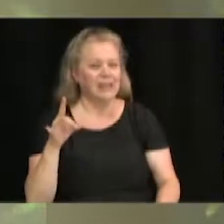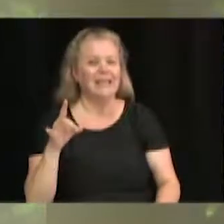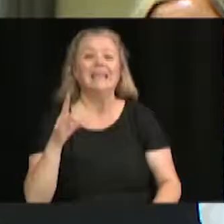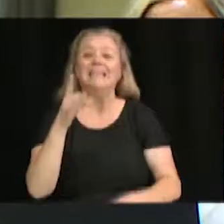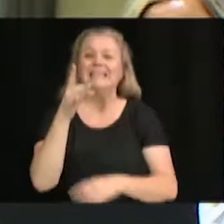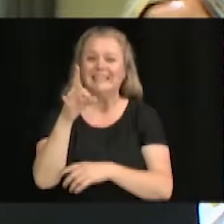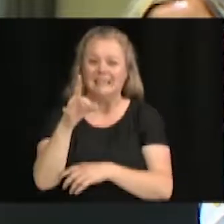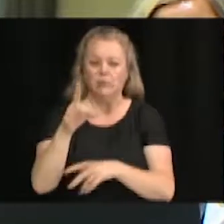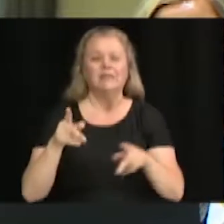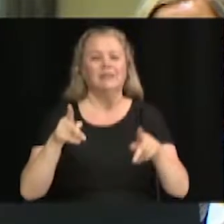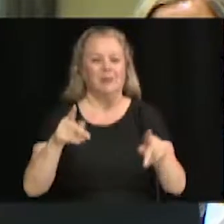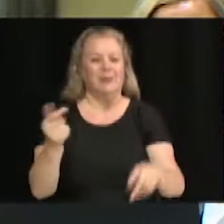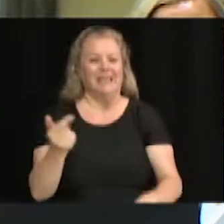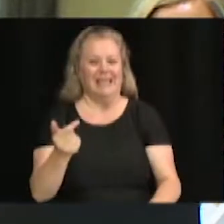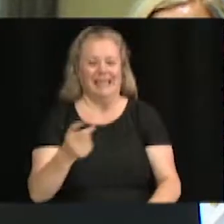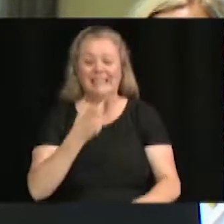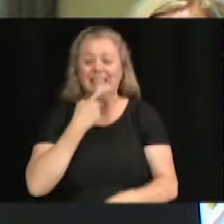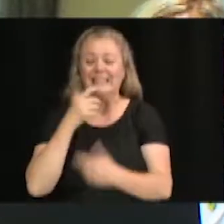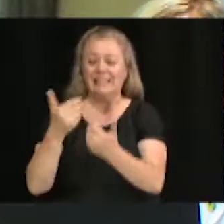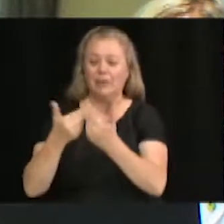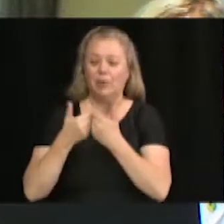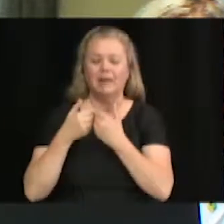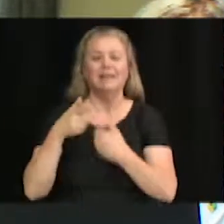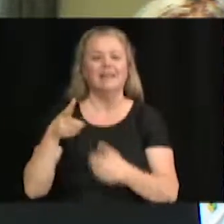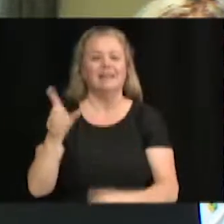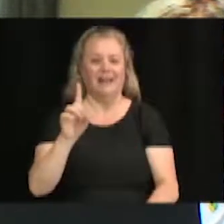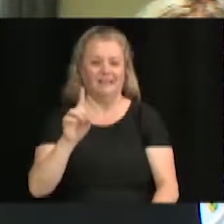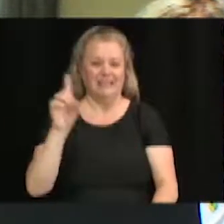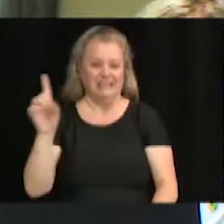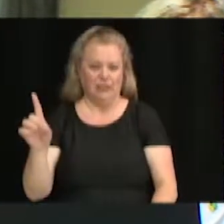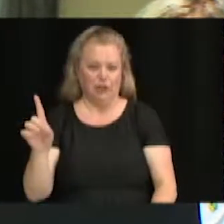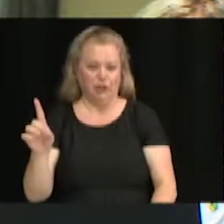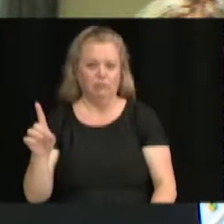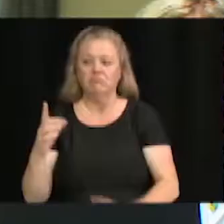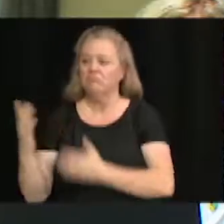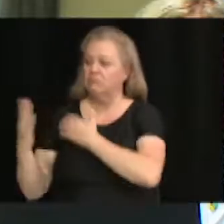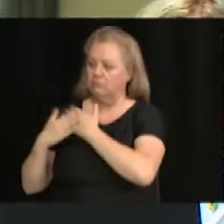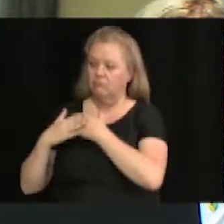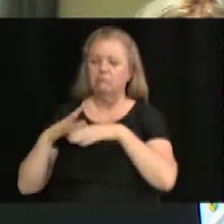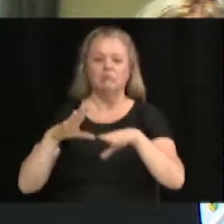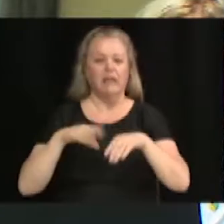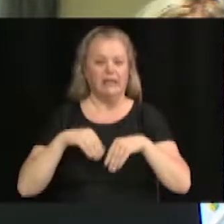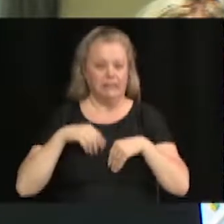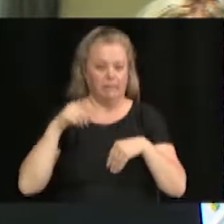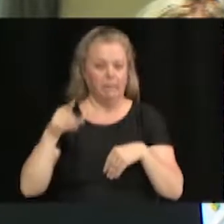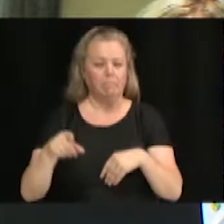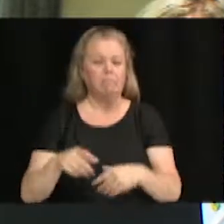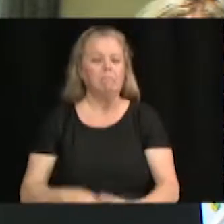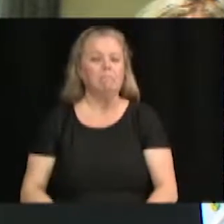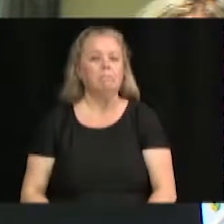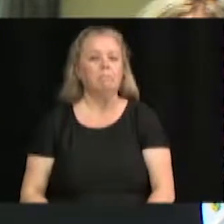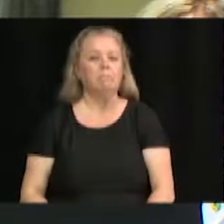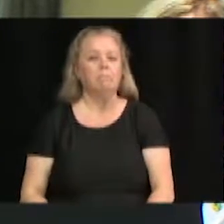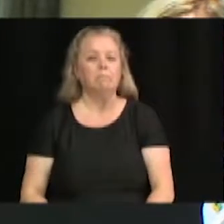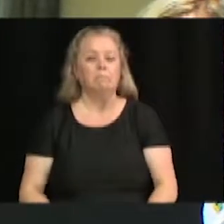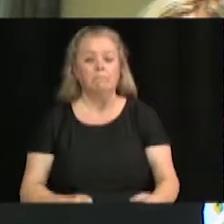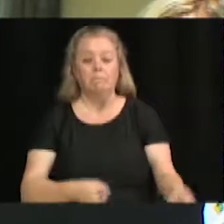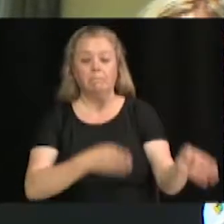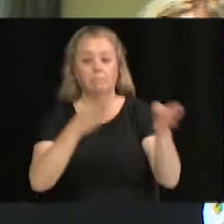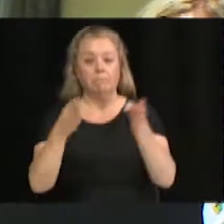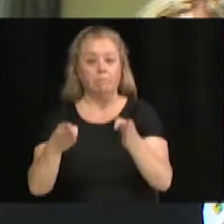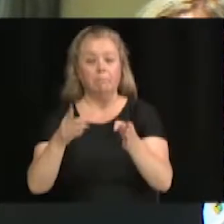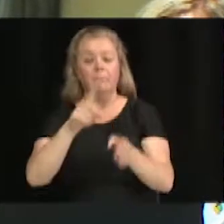rue Guay, formulée par M. David Thion, où il est recommandé d'accorder les dérogations mineures. Pour l'immeuble du